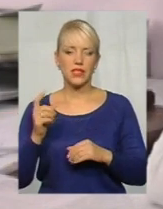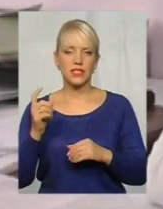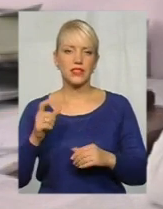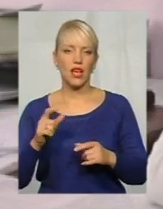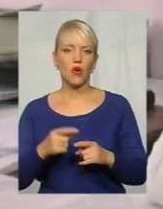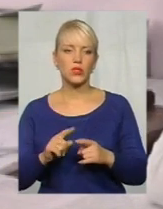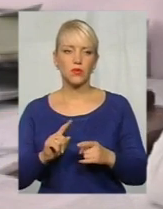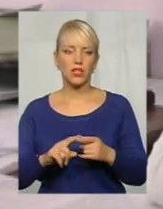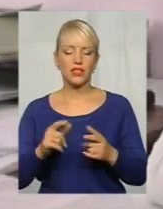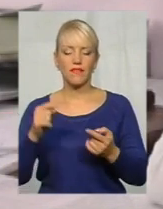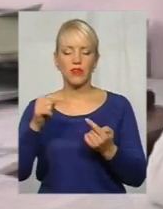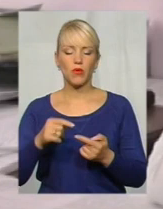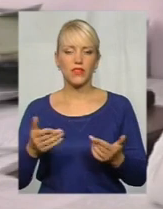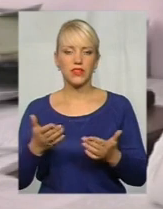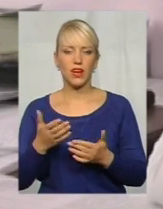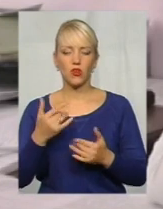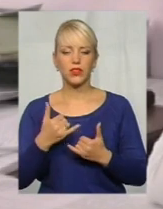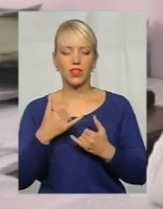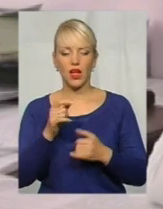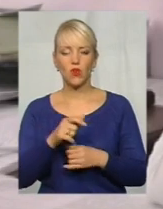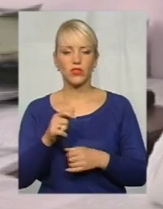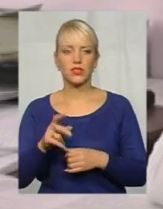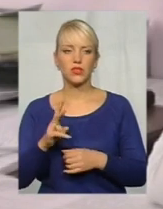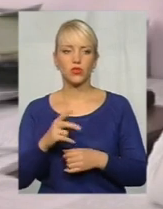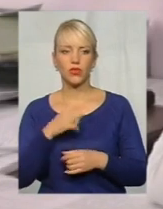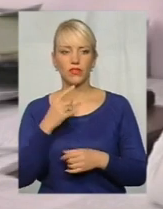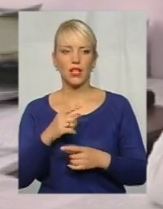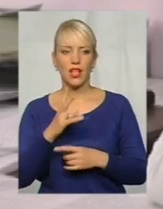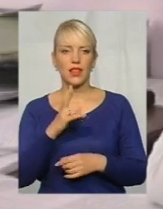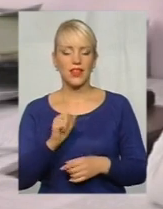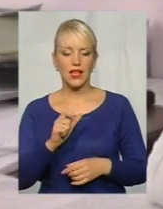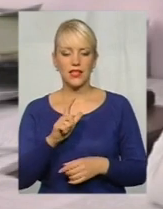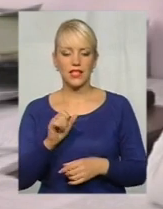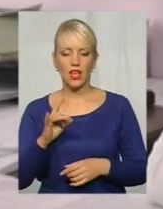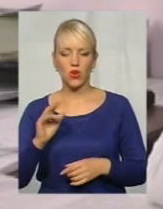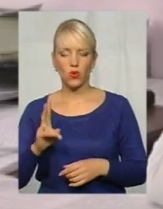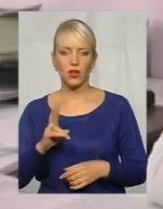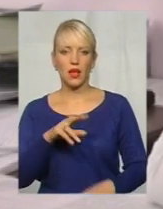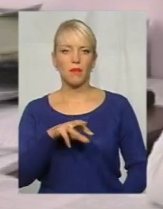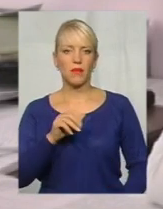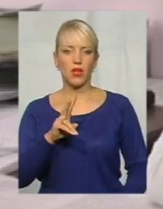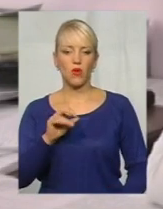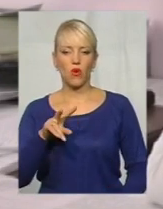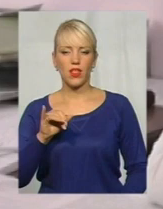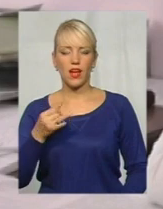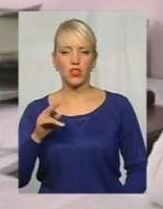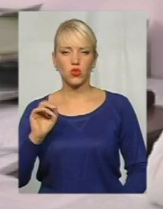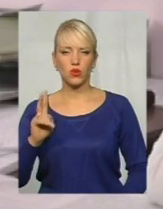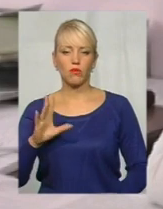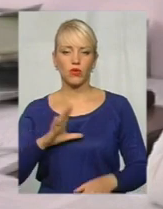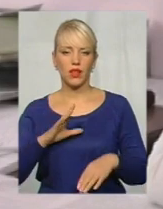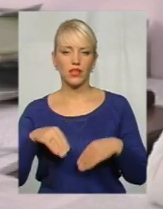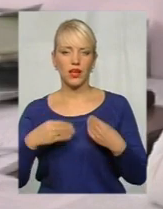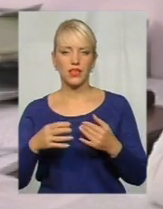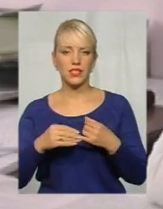осіб, які ми зазначили, Мизернюк, Миколаївич, була надана земельна ділянка без створення і на